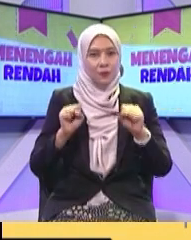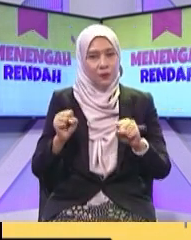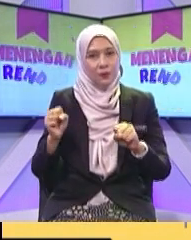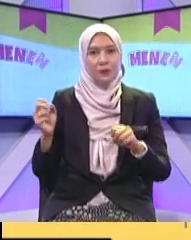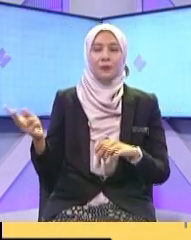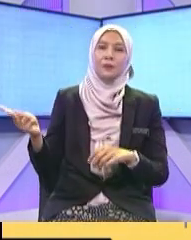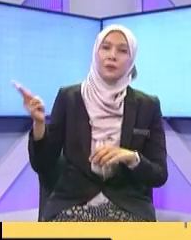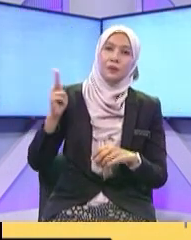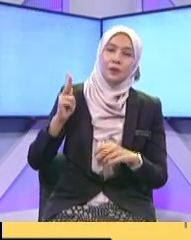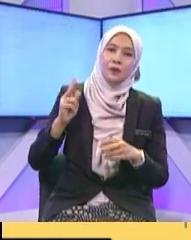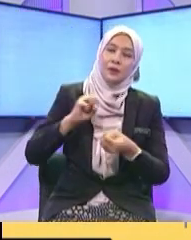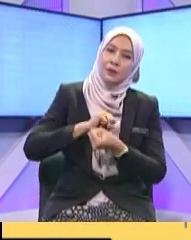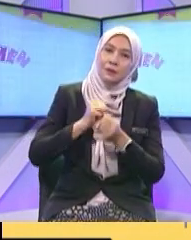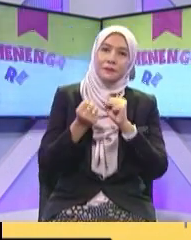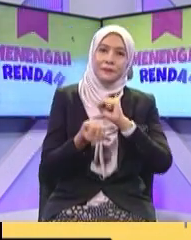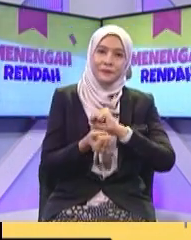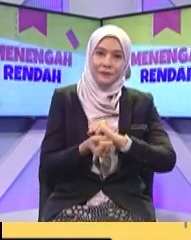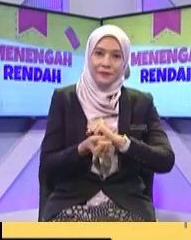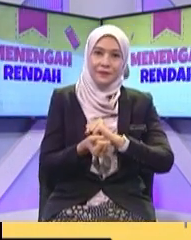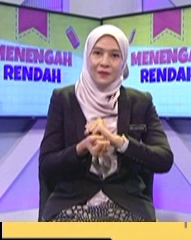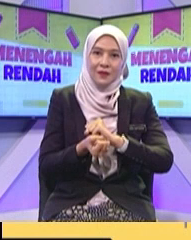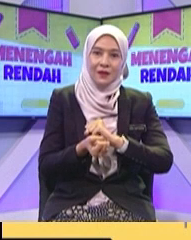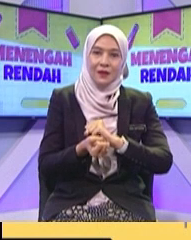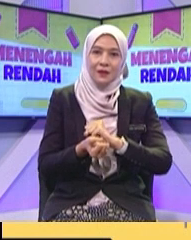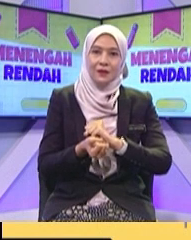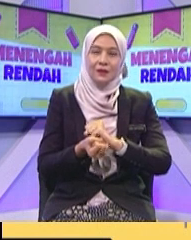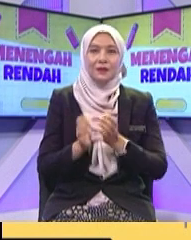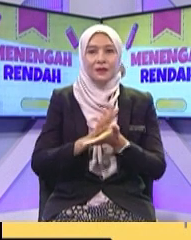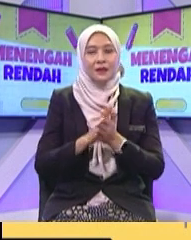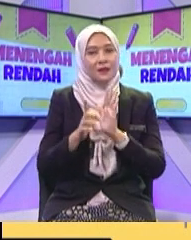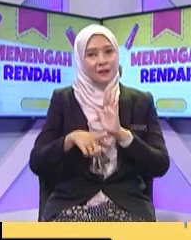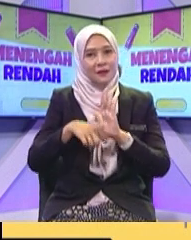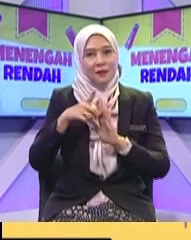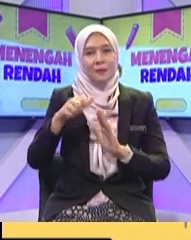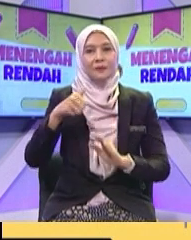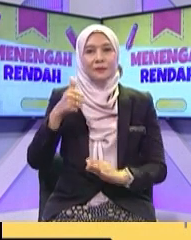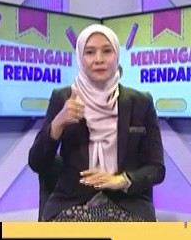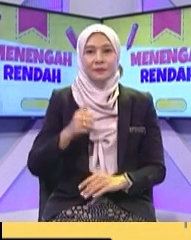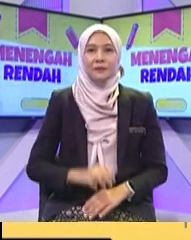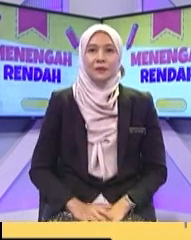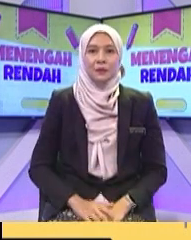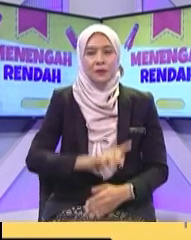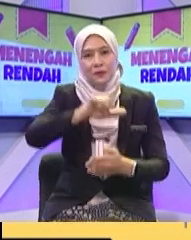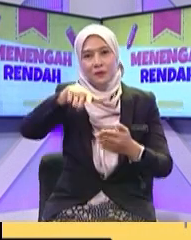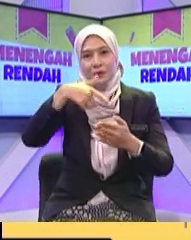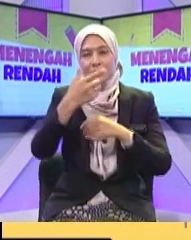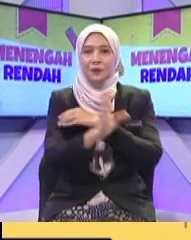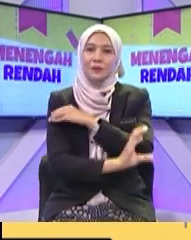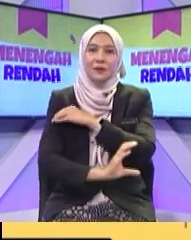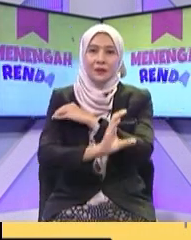Khalif Dengan Fahim Boleh mengukuhkan Persahabatan Dan murid-murid di rumah Di seluruh negara Boleh